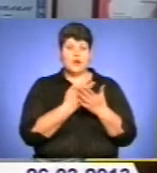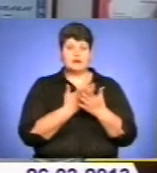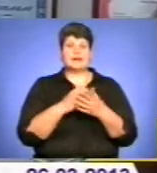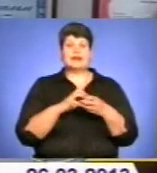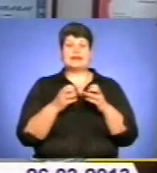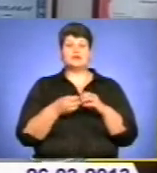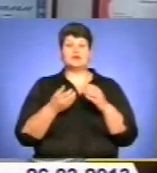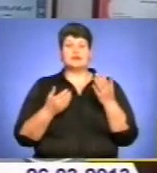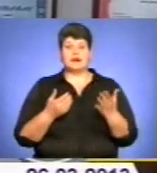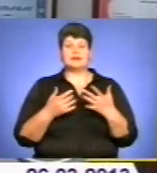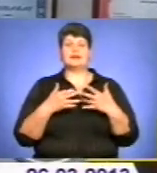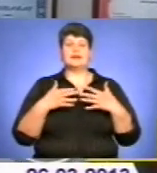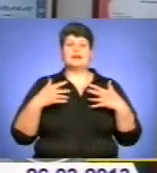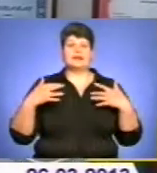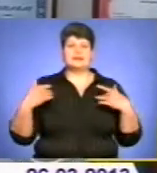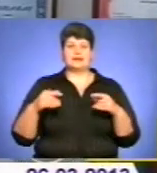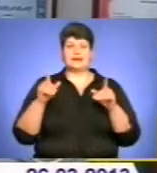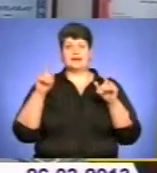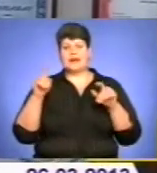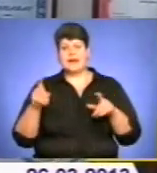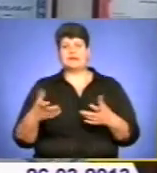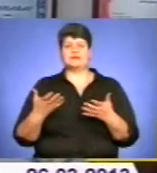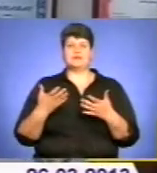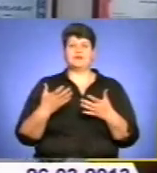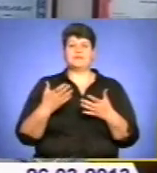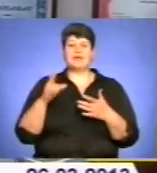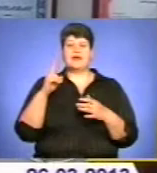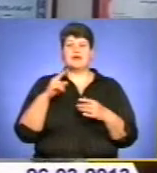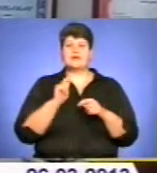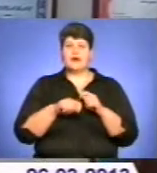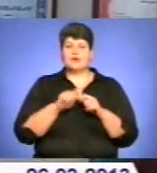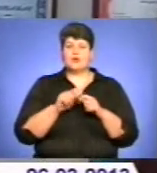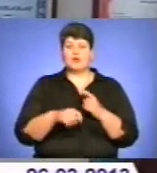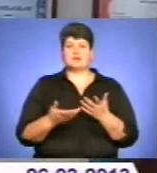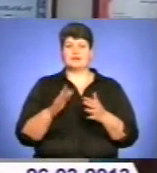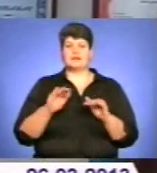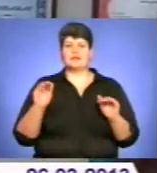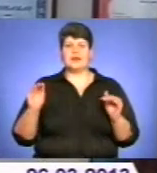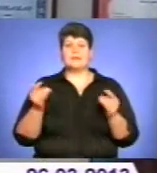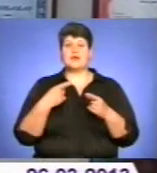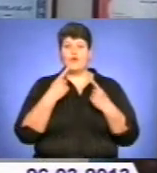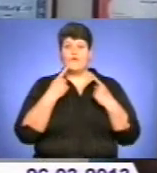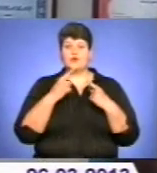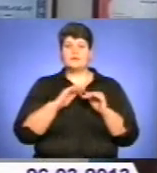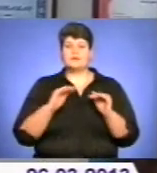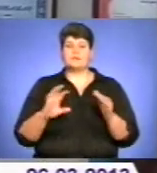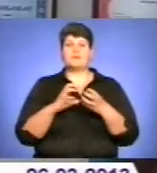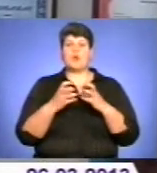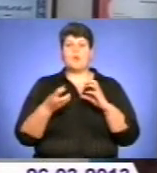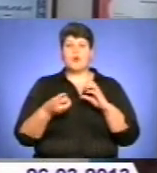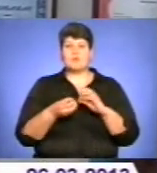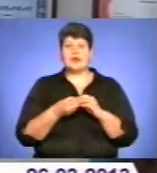результати різноманітних тестувань, анкетувань, діагностик дітей. Також з батьками ми говоримо про те, які проблематики